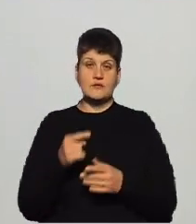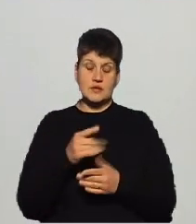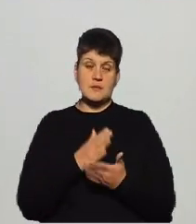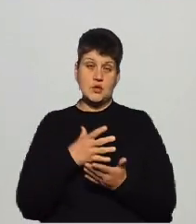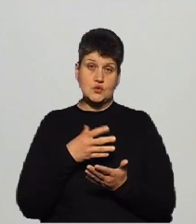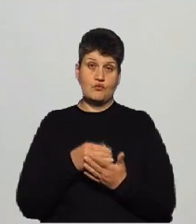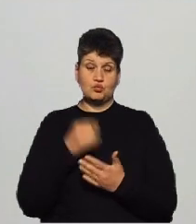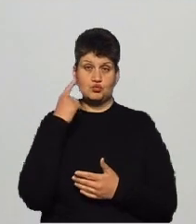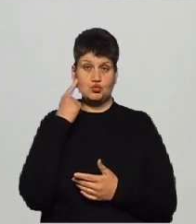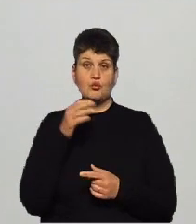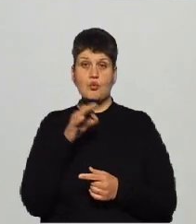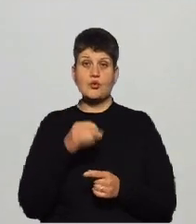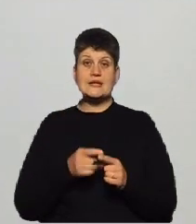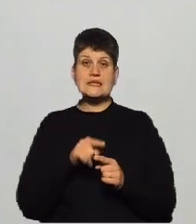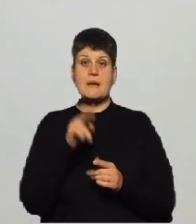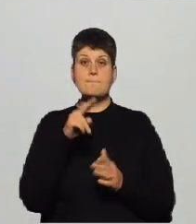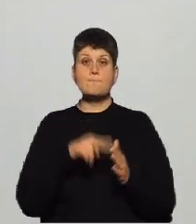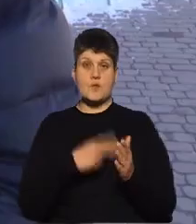податок. Просимо подивитися.